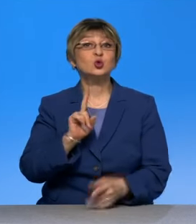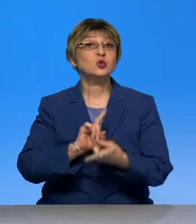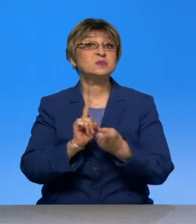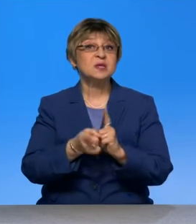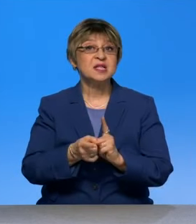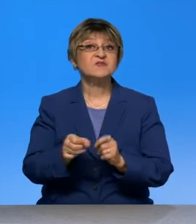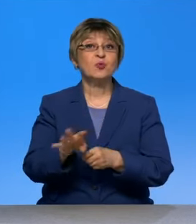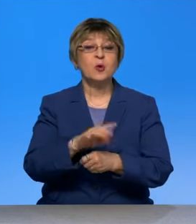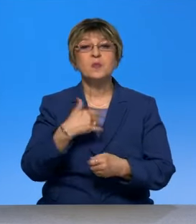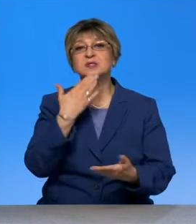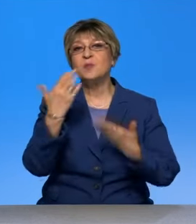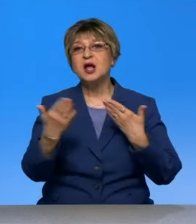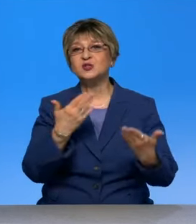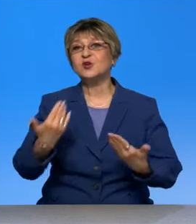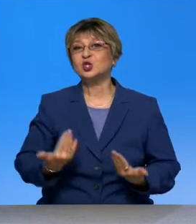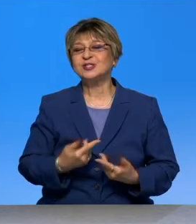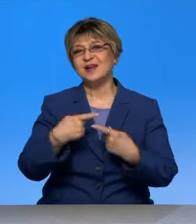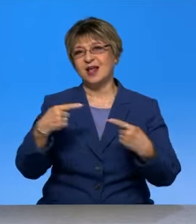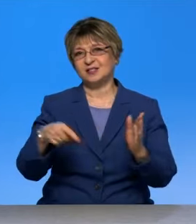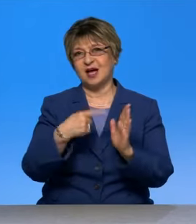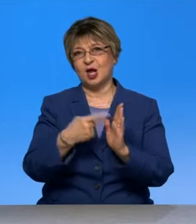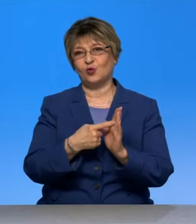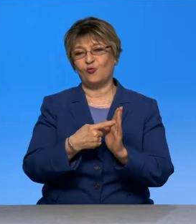мы задавали жителям разных городов. Вот что получилось.